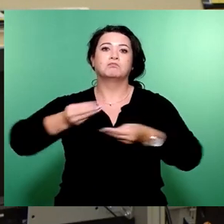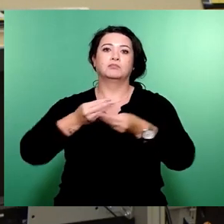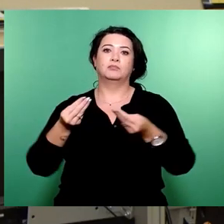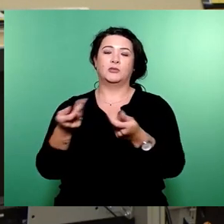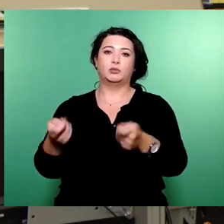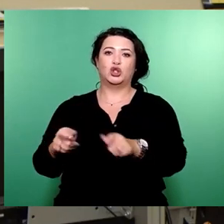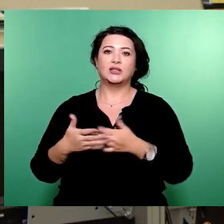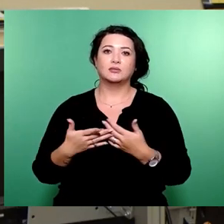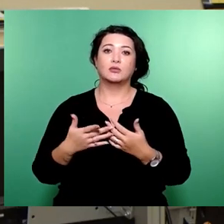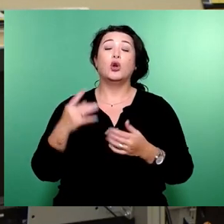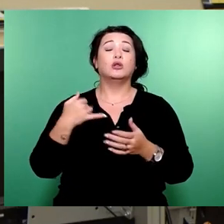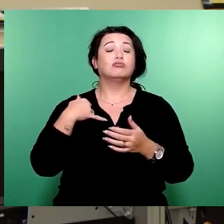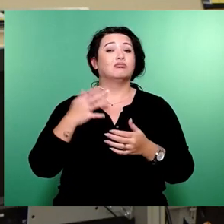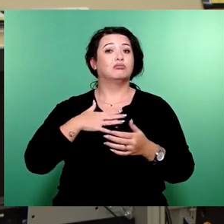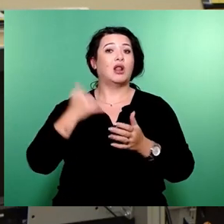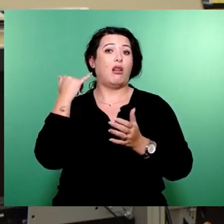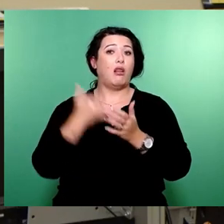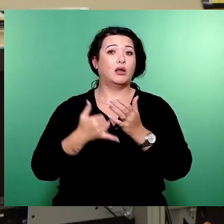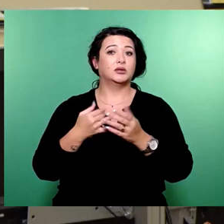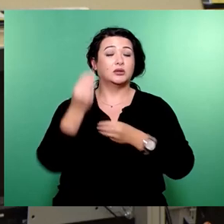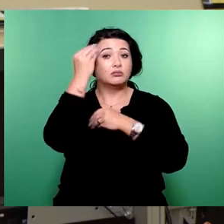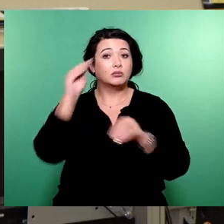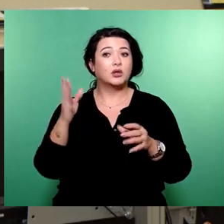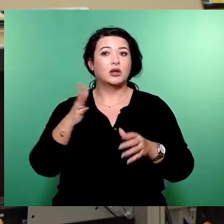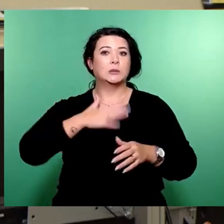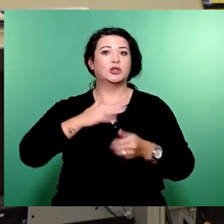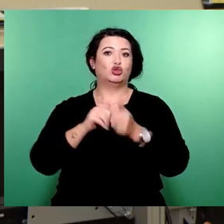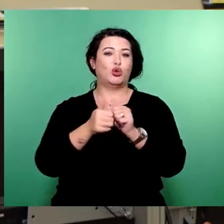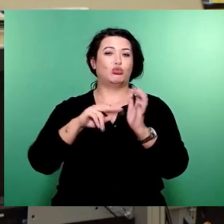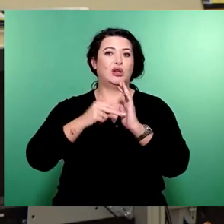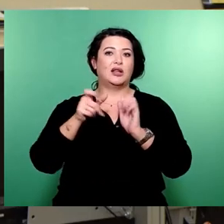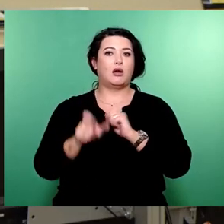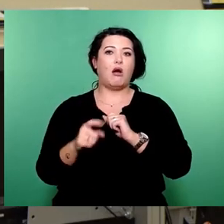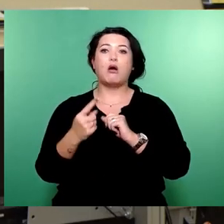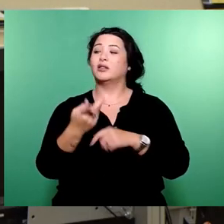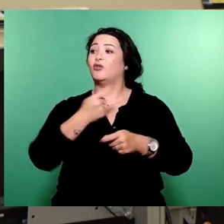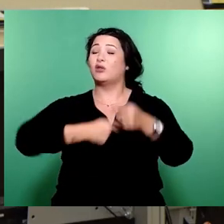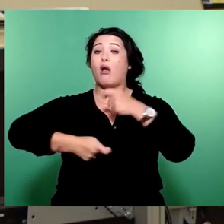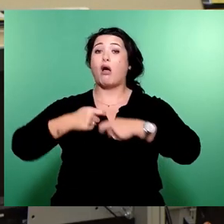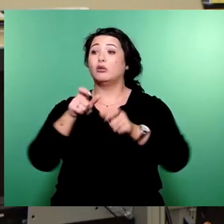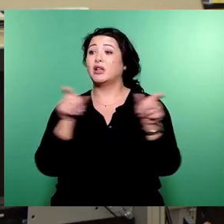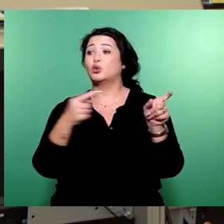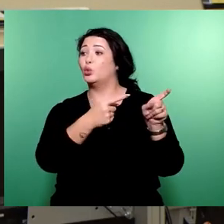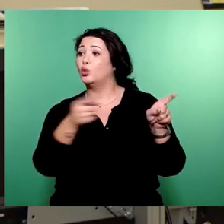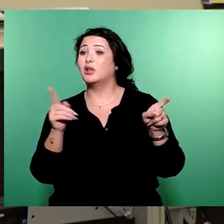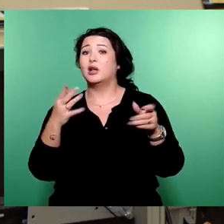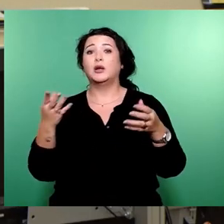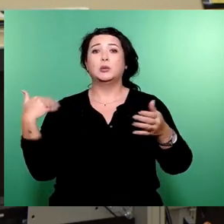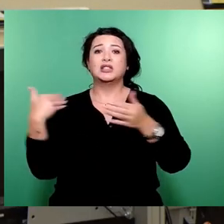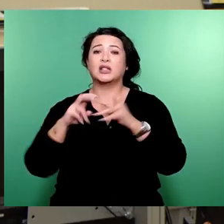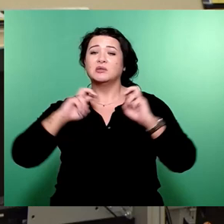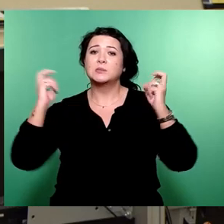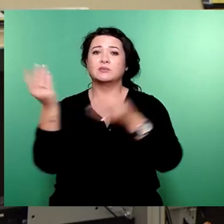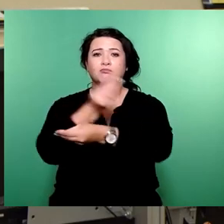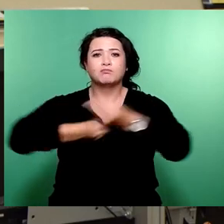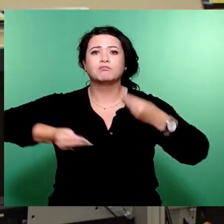Ich bin als Sportpolitikerin wirklich den handelnden Personen, die in den Verhandlungsrunden saßen, sehr, sehr dankbar.